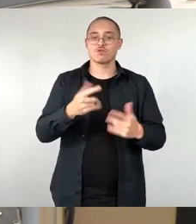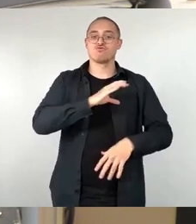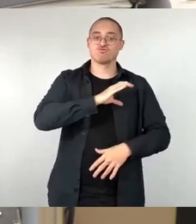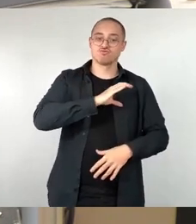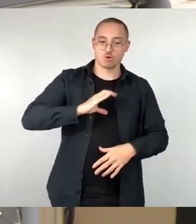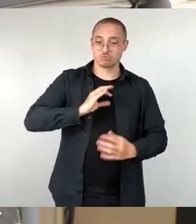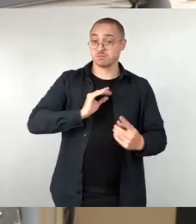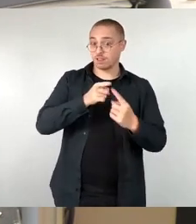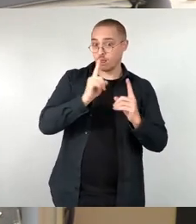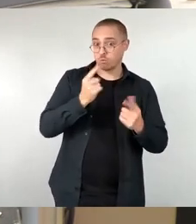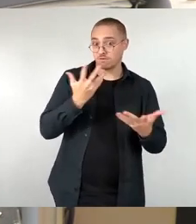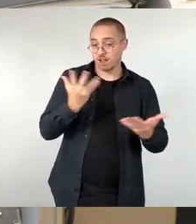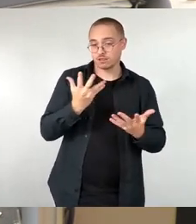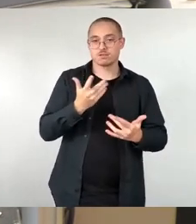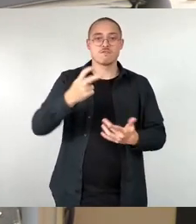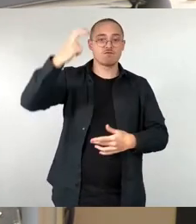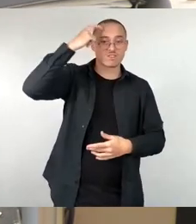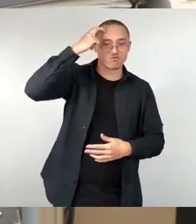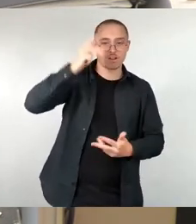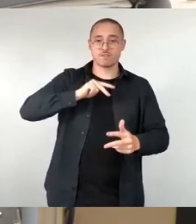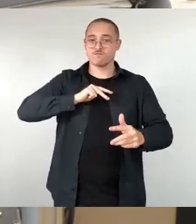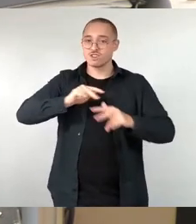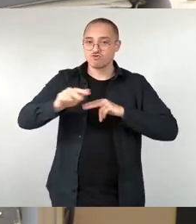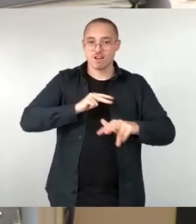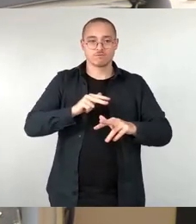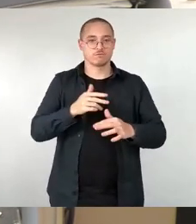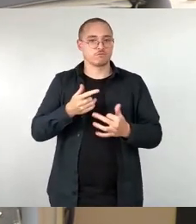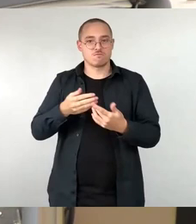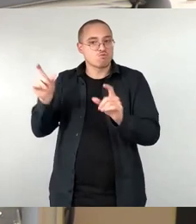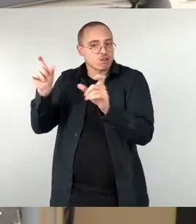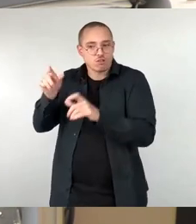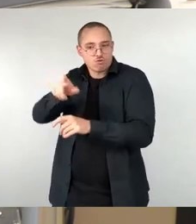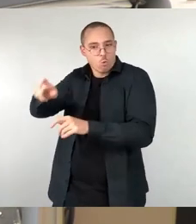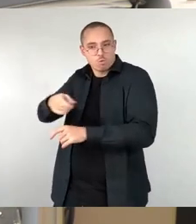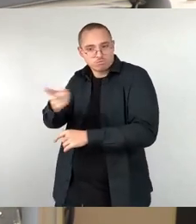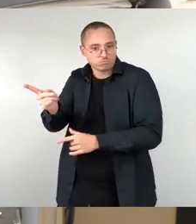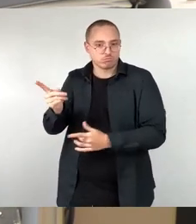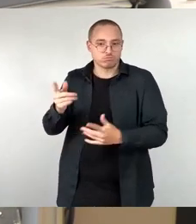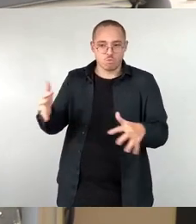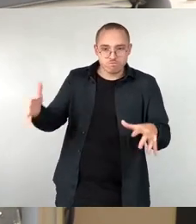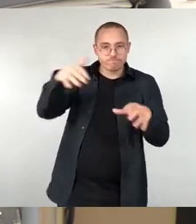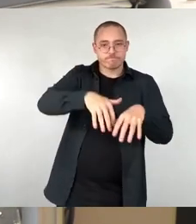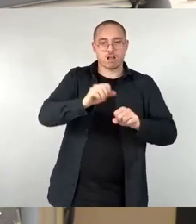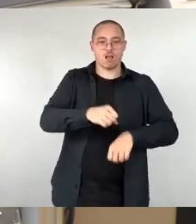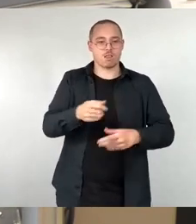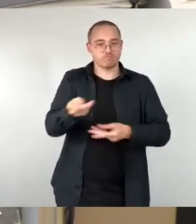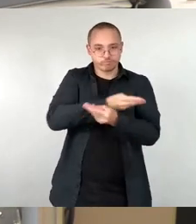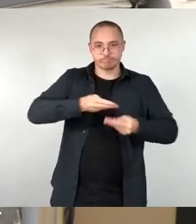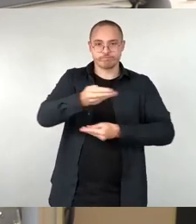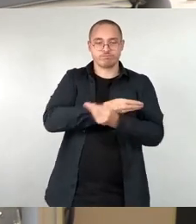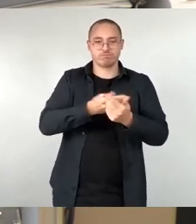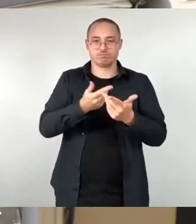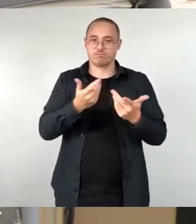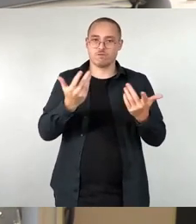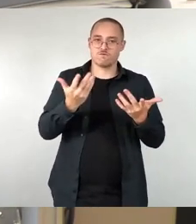der Wissenschaft, Wirtschaft sowie der Zivilgesellschaft in klimapolitische Entscheidungen. Damit können bessere Entscheidungen im Sinne des